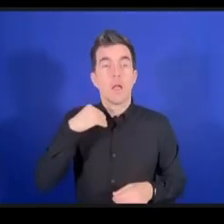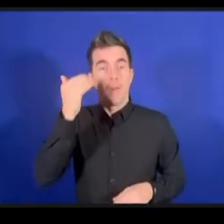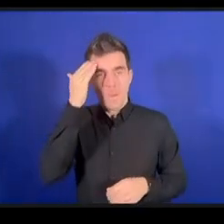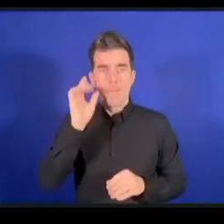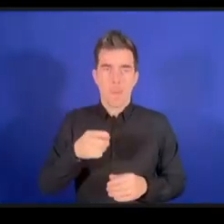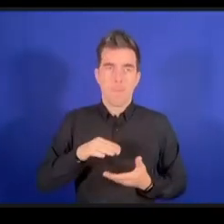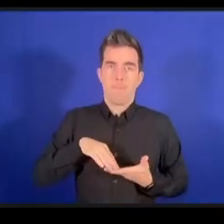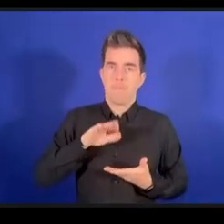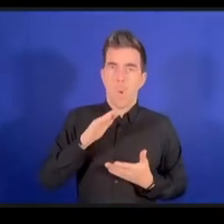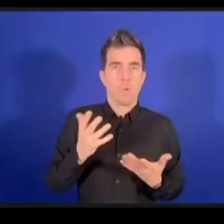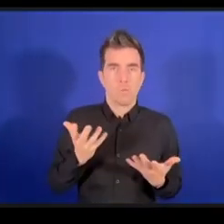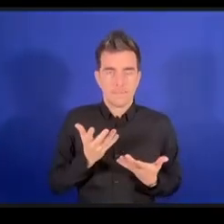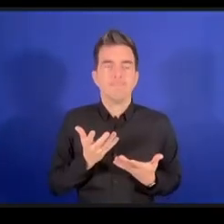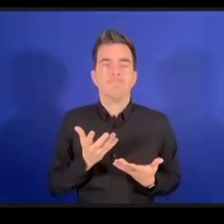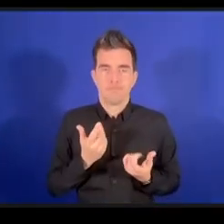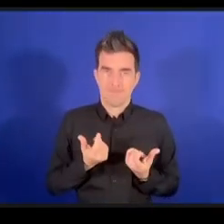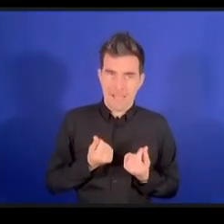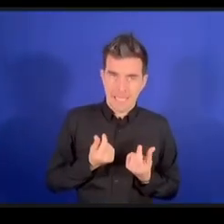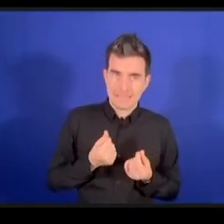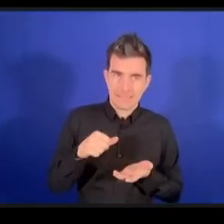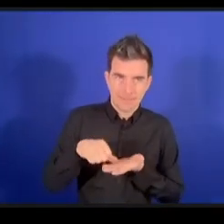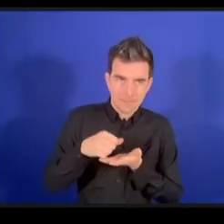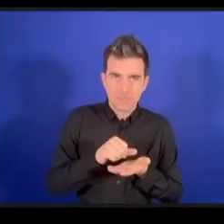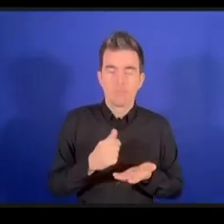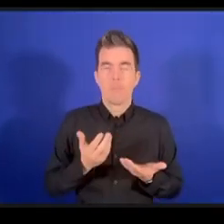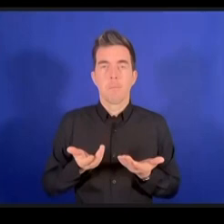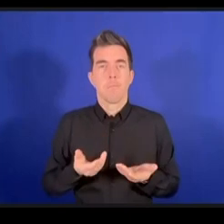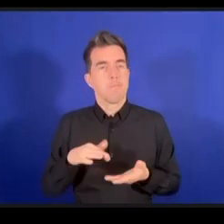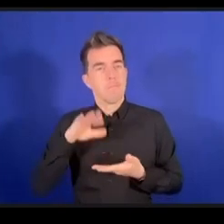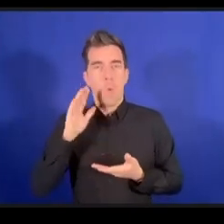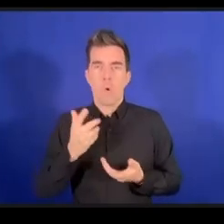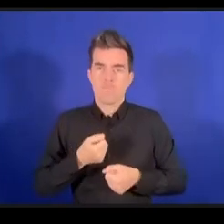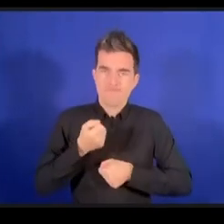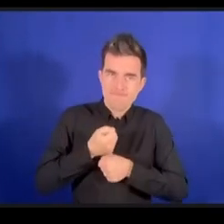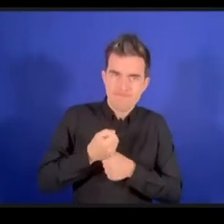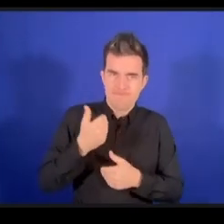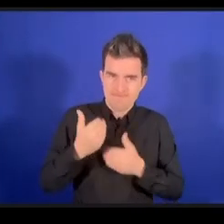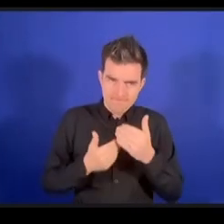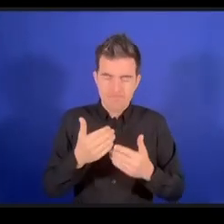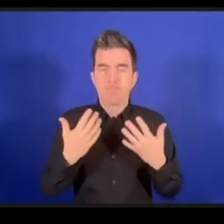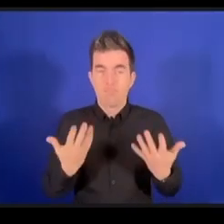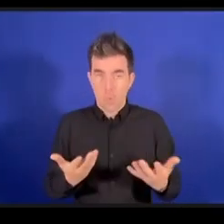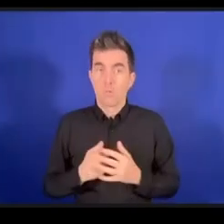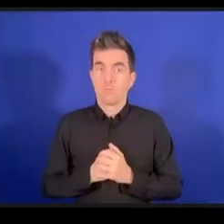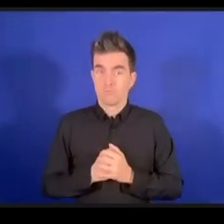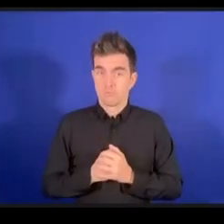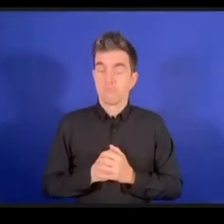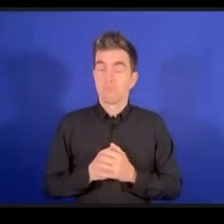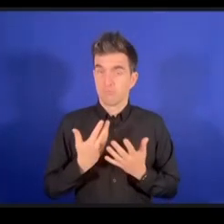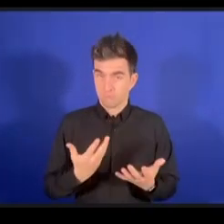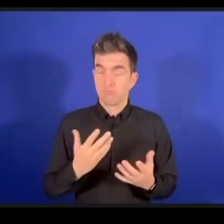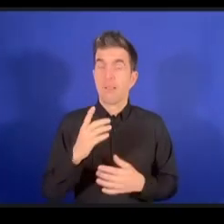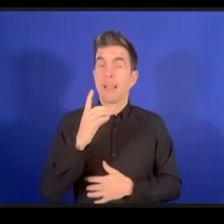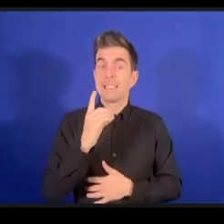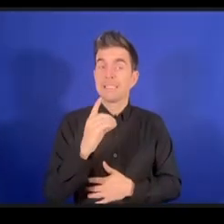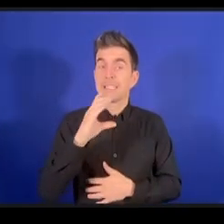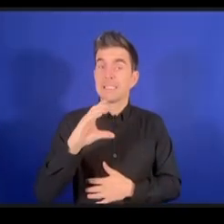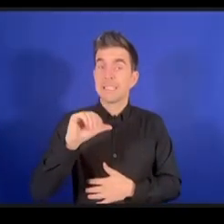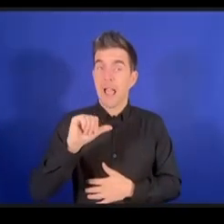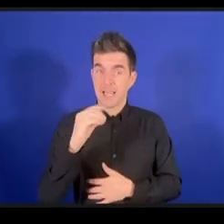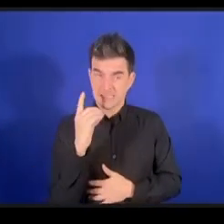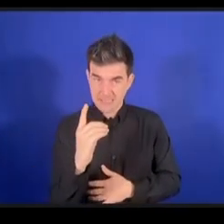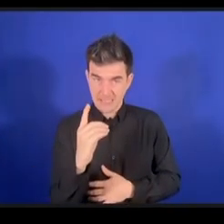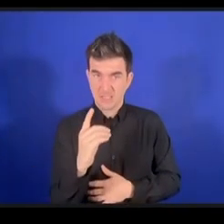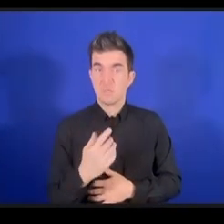ومواردي هذه السنة عندنا ثلاث زملاء من ثلاث أقلي مختلفة واحد من أفريقيا والثاني